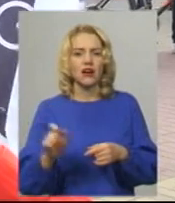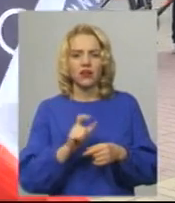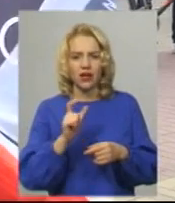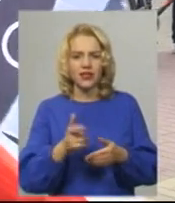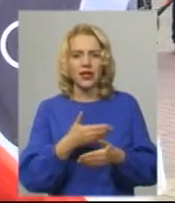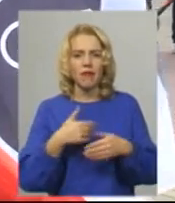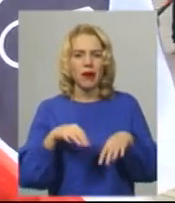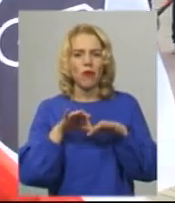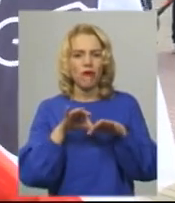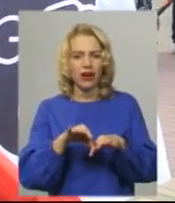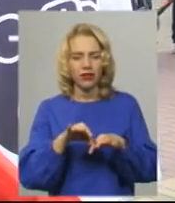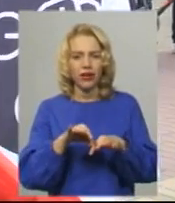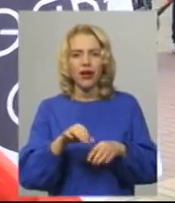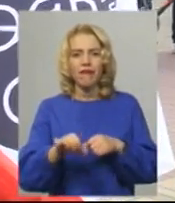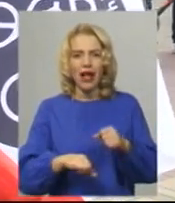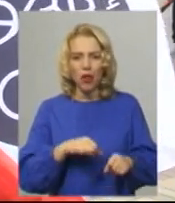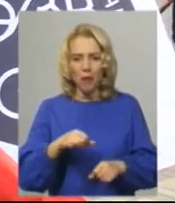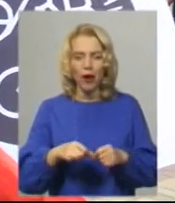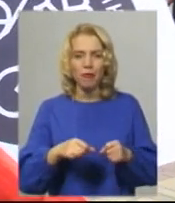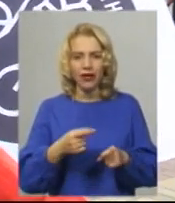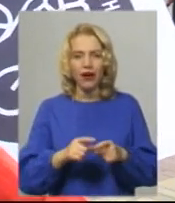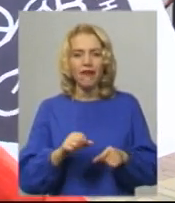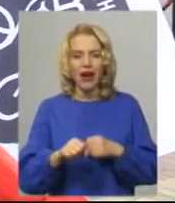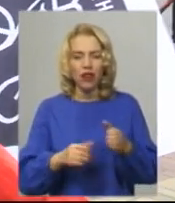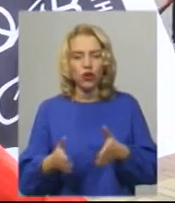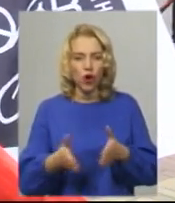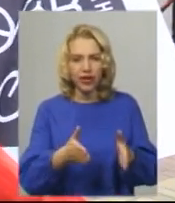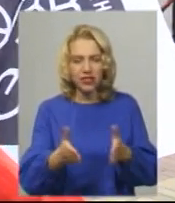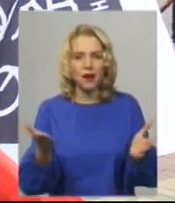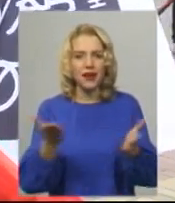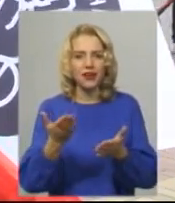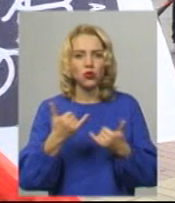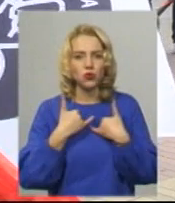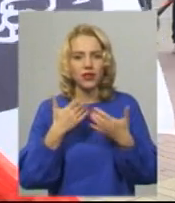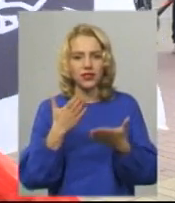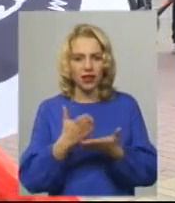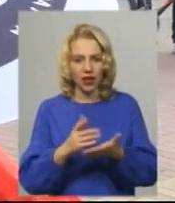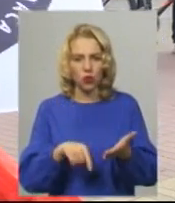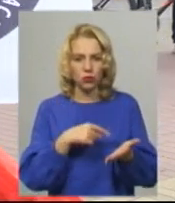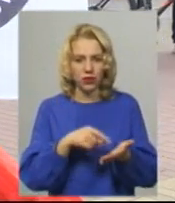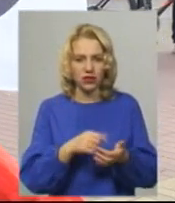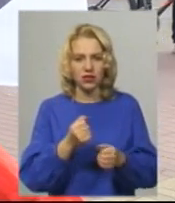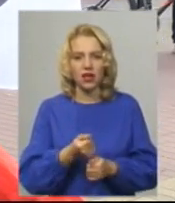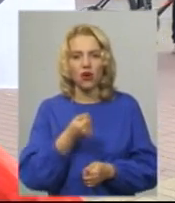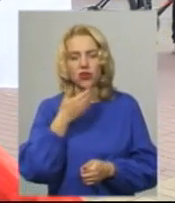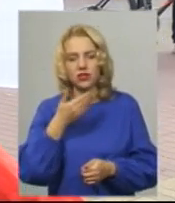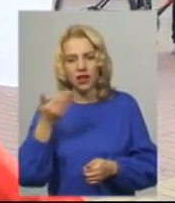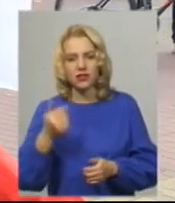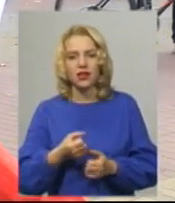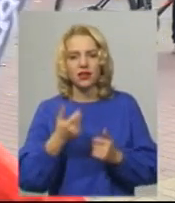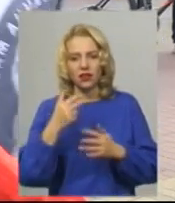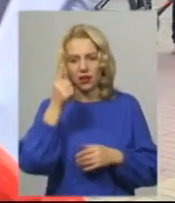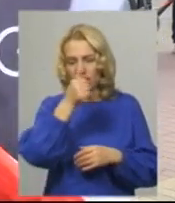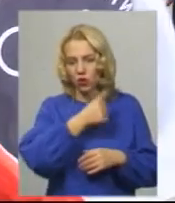провели велопробіг саме велодоріжками, ті, які у нас вже є в місті, за останні кілька років буквально побудувалися.